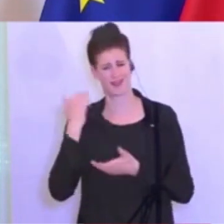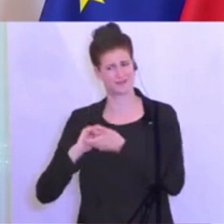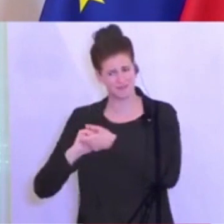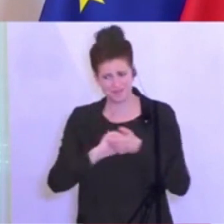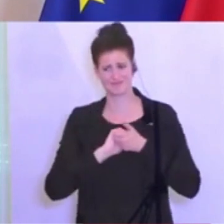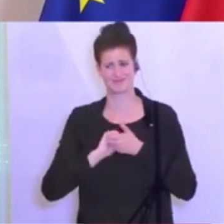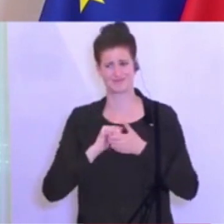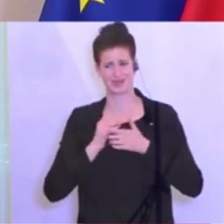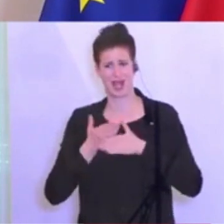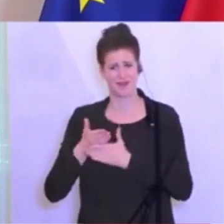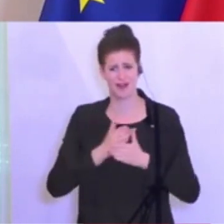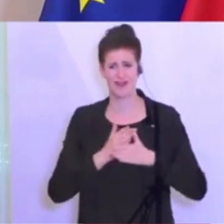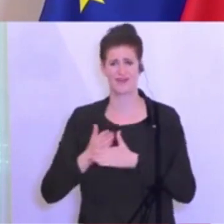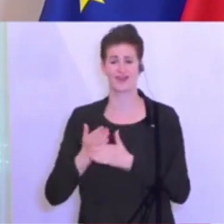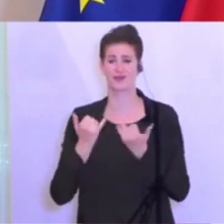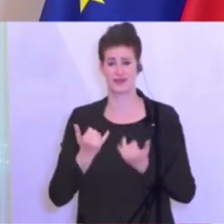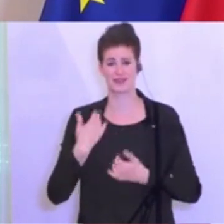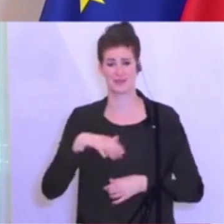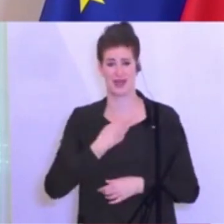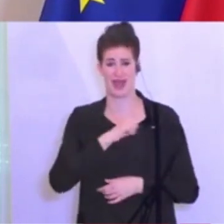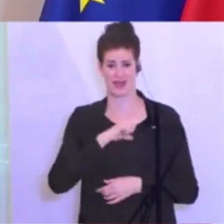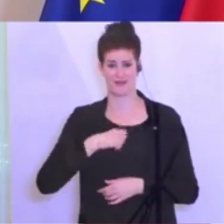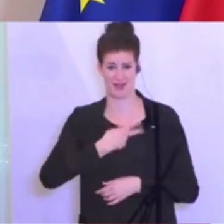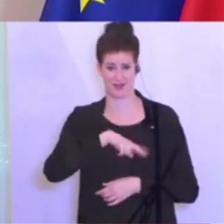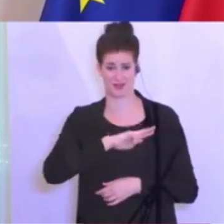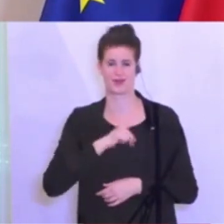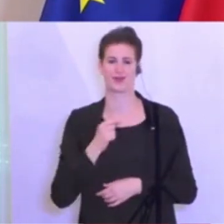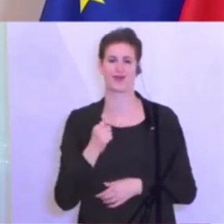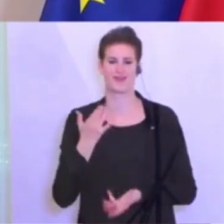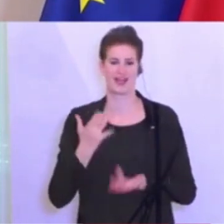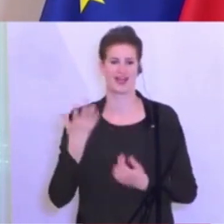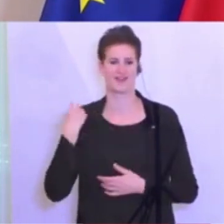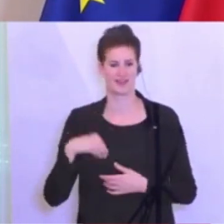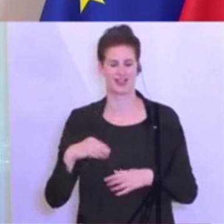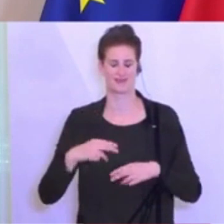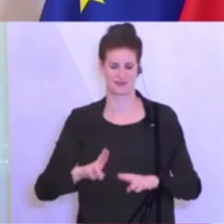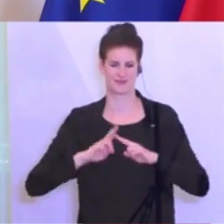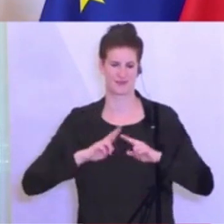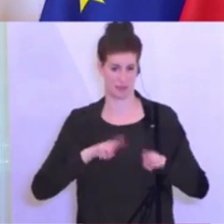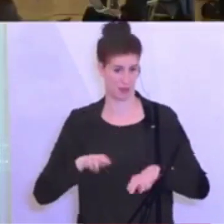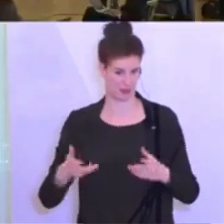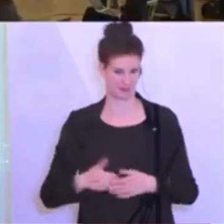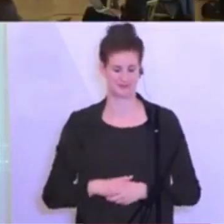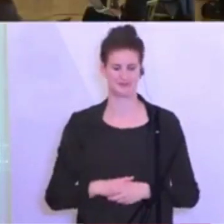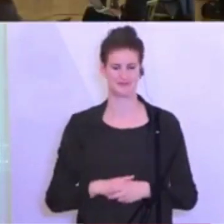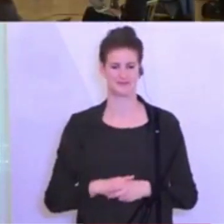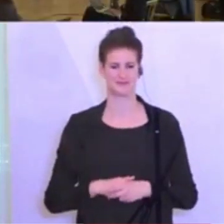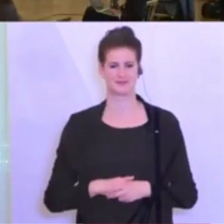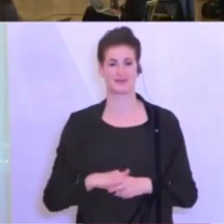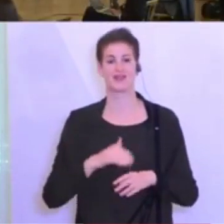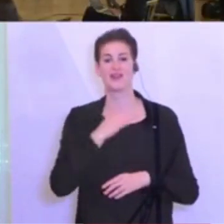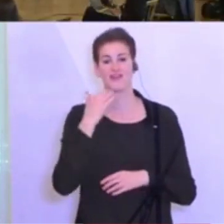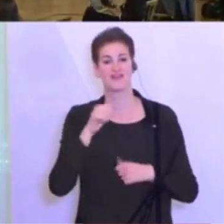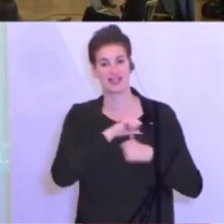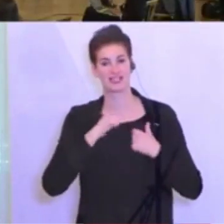Und jetzt mit ein Stück weit mehr Eigenverantwortung kann es uns auch gelingen, dass wir zu unserer geliebten Normalität zurückkehren können. Vielen herzlichen Dank. Wir